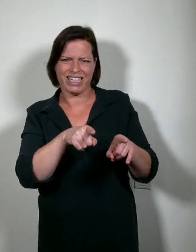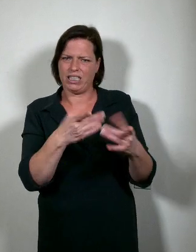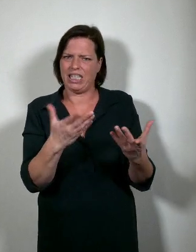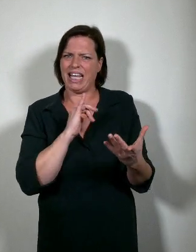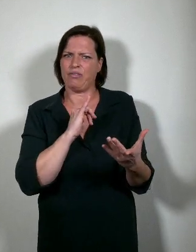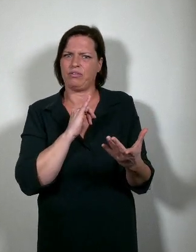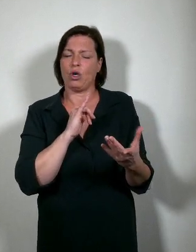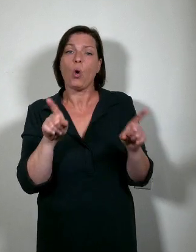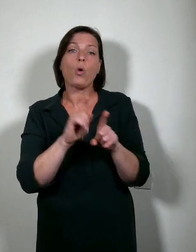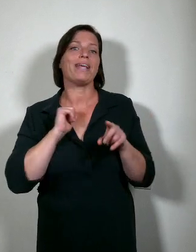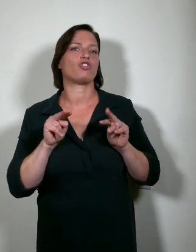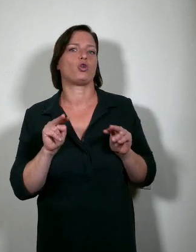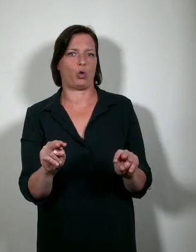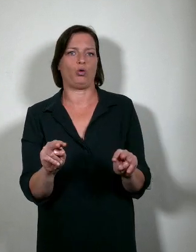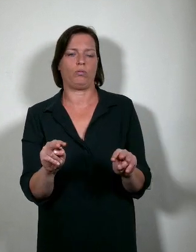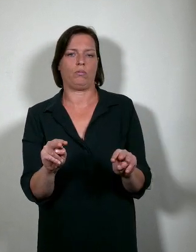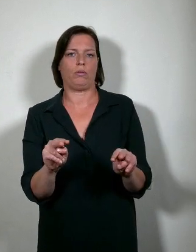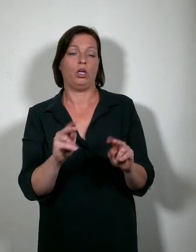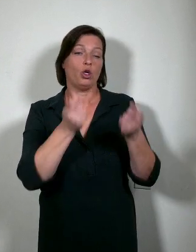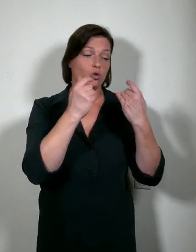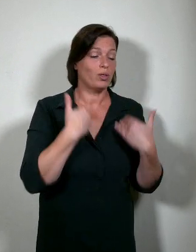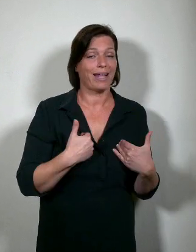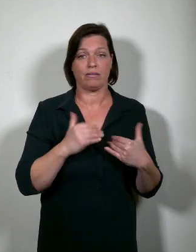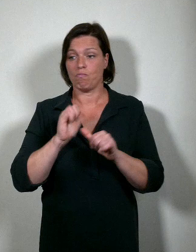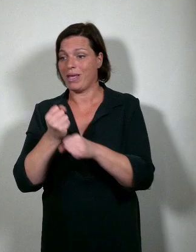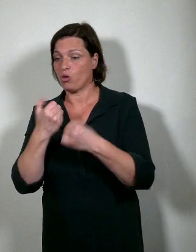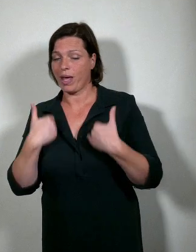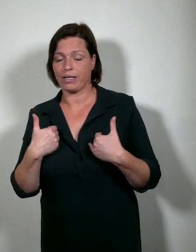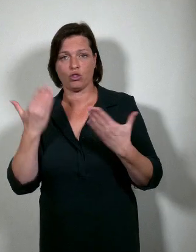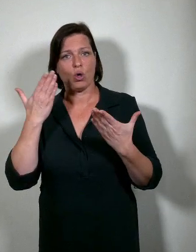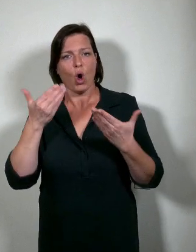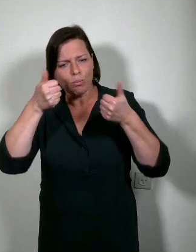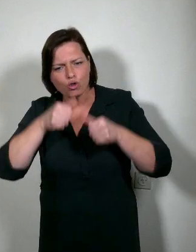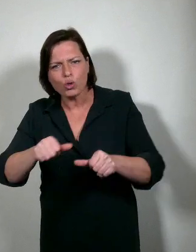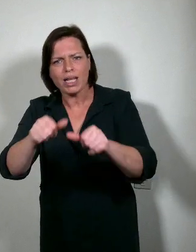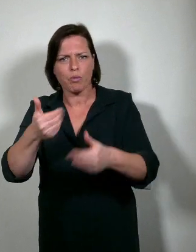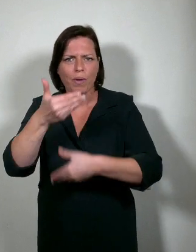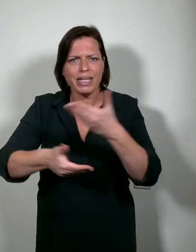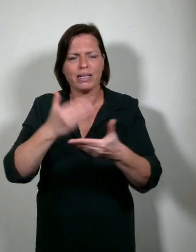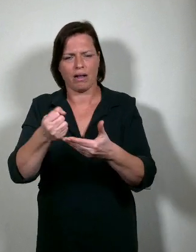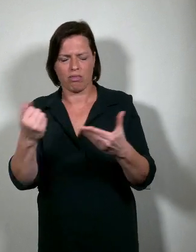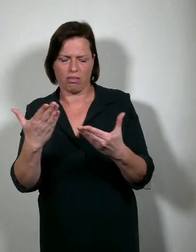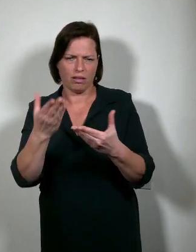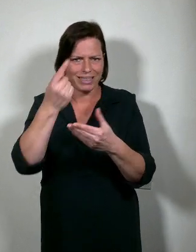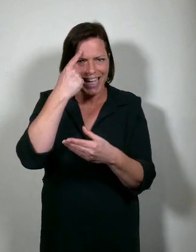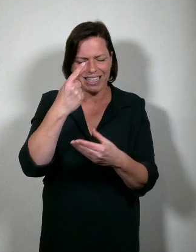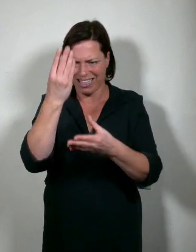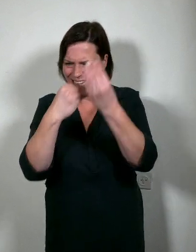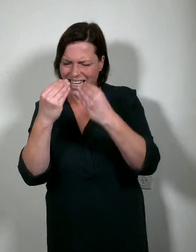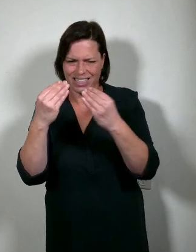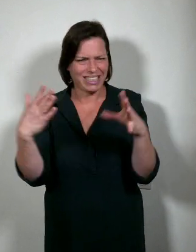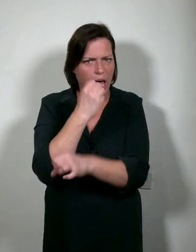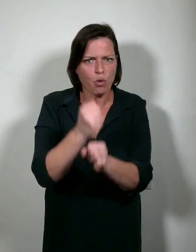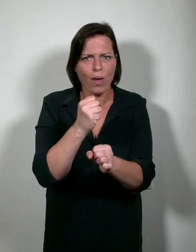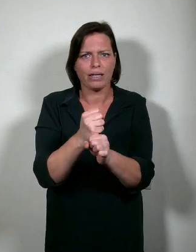Ja, waar er groen is. Waar studenten en medewerkers op een duurzame manier kunnen denken, leren, dosseren en samenwerken. Waar studenten